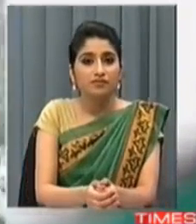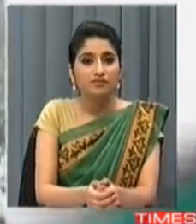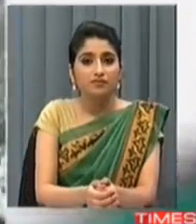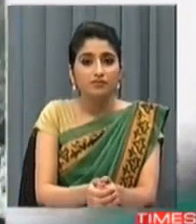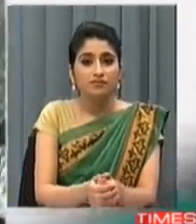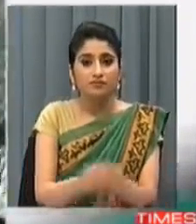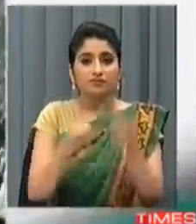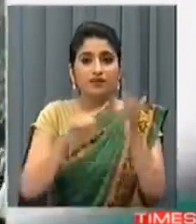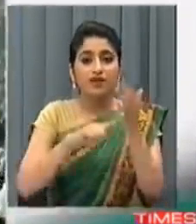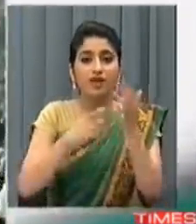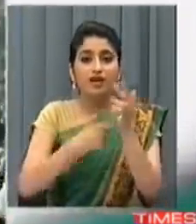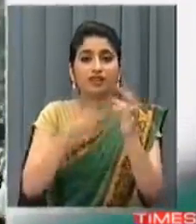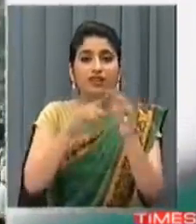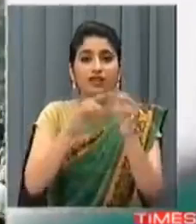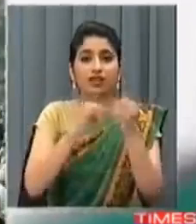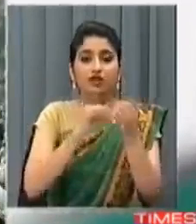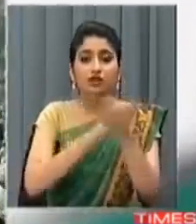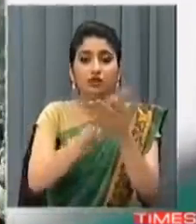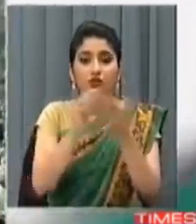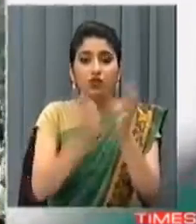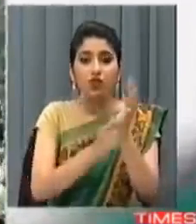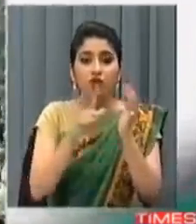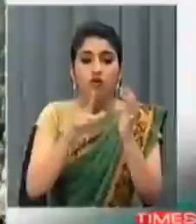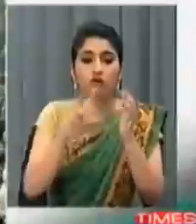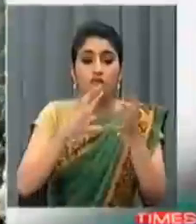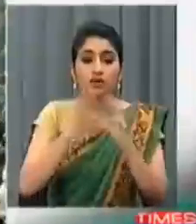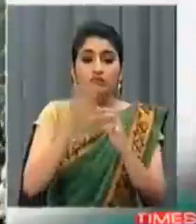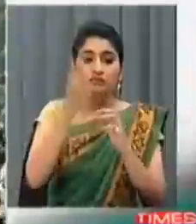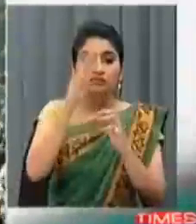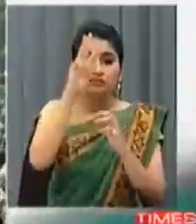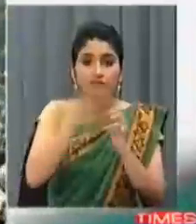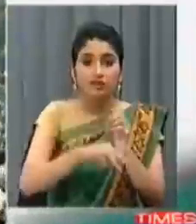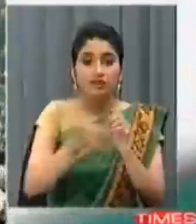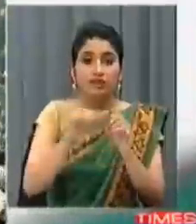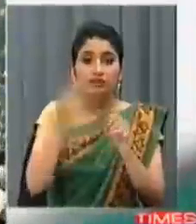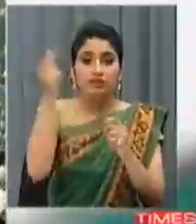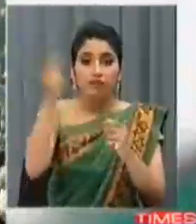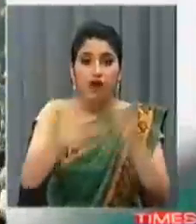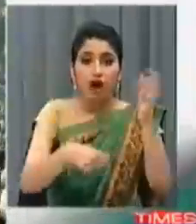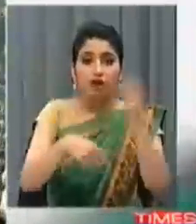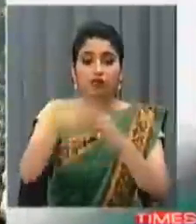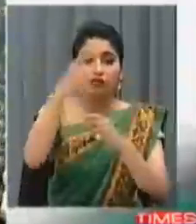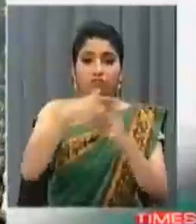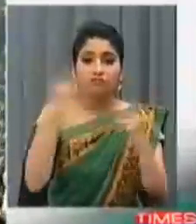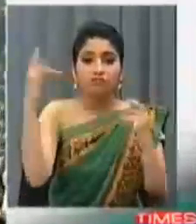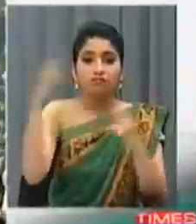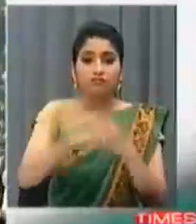त्रिशूल फर्शूल वाख दिवस सक्वार त्रिशूल के भवभा